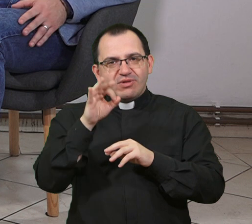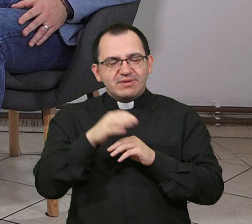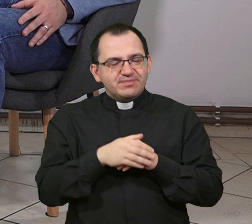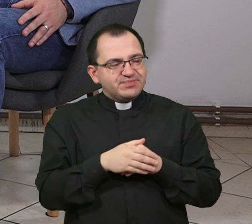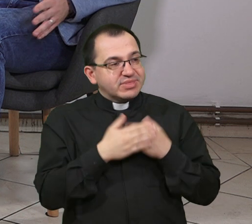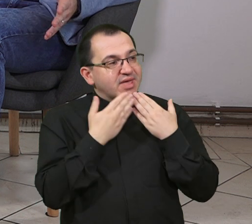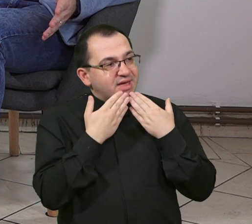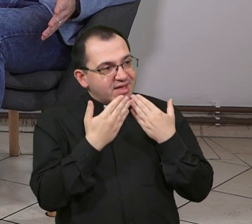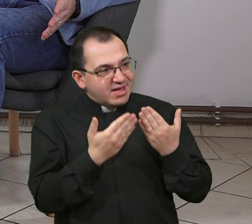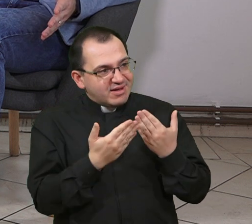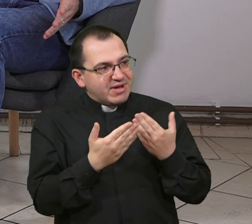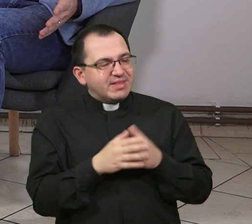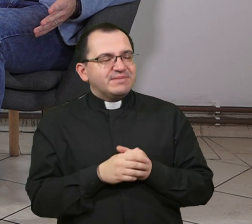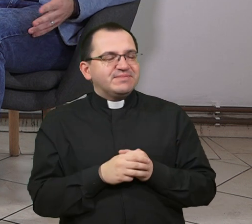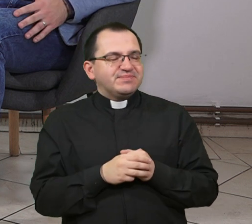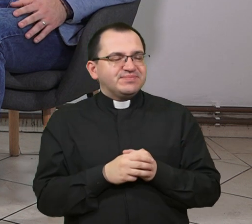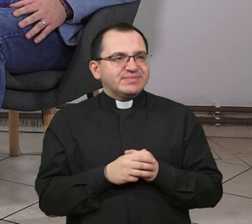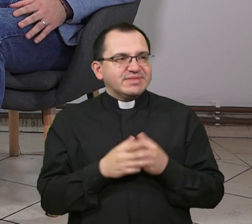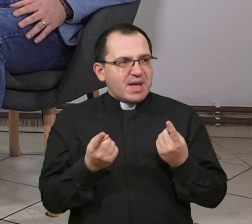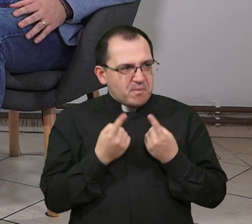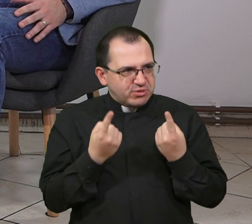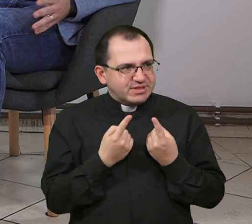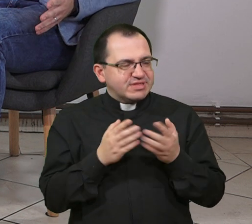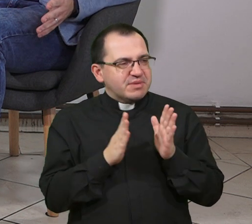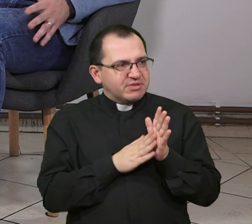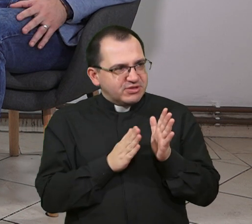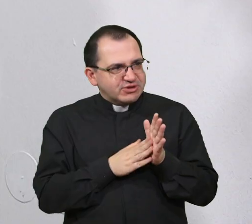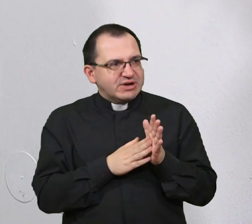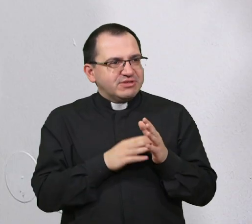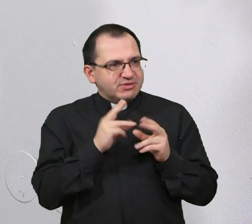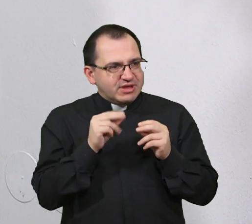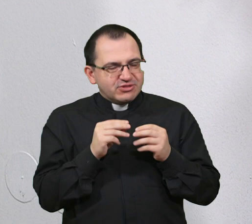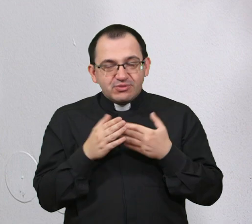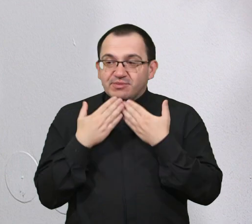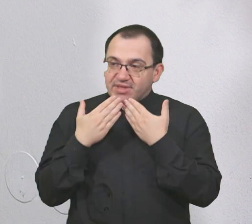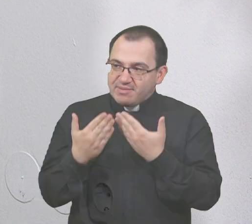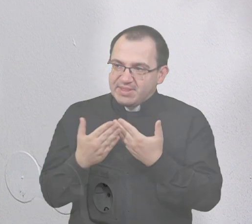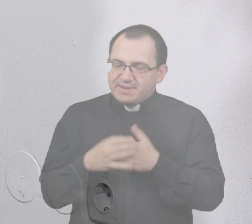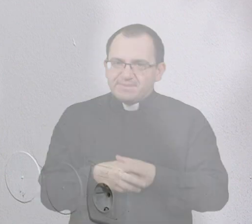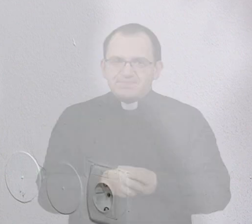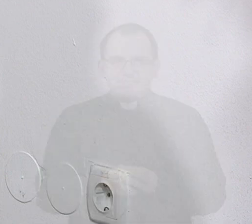Gospodin Cigler, hvala vam na poticajima, na svjedočanstvu i na ovom razgovoru. Hvala vama.